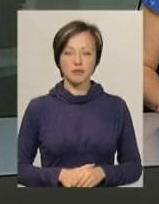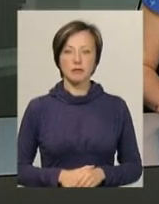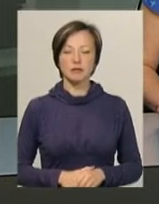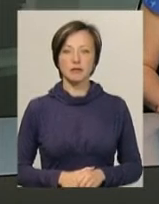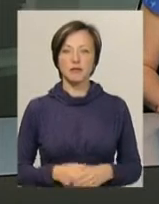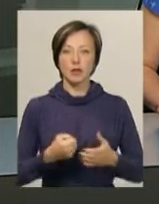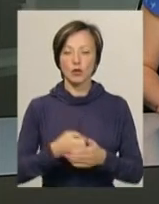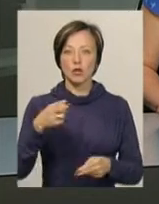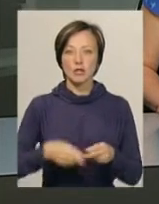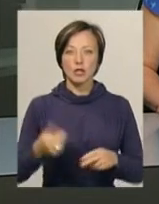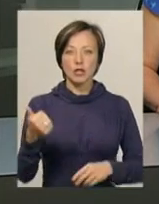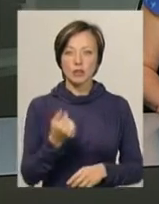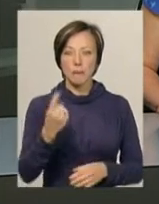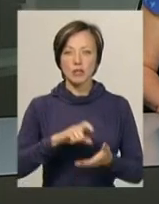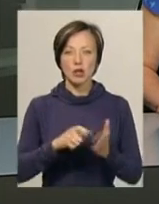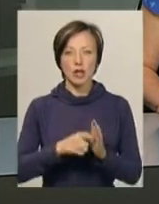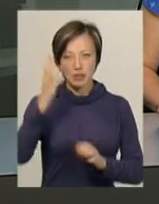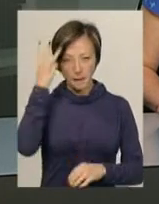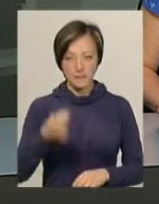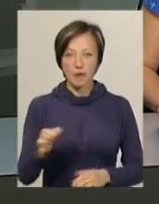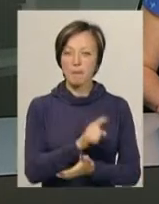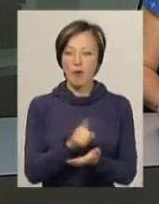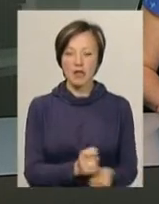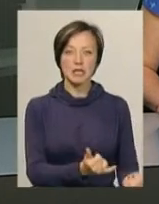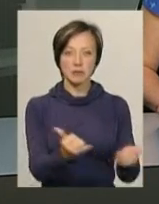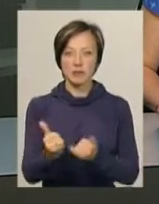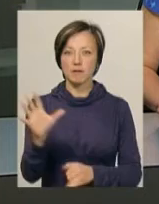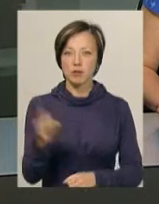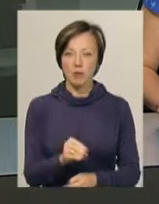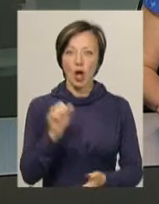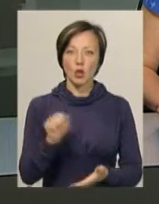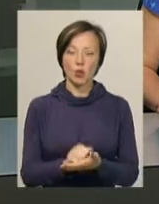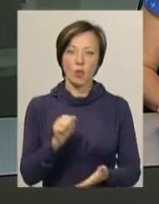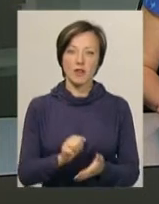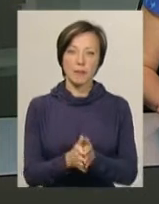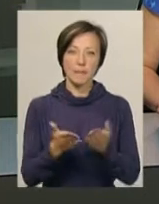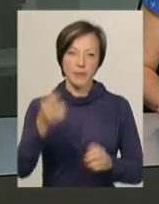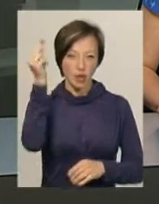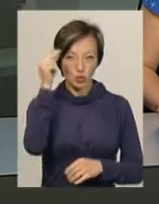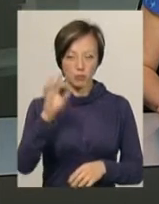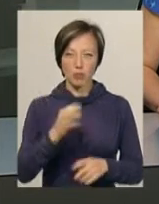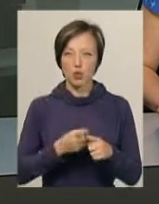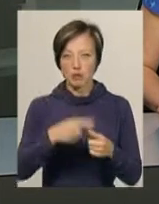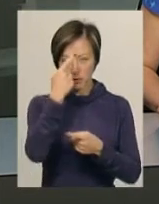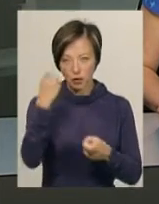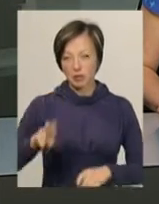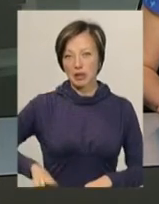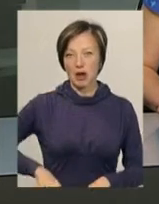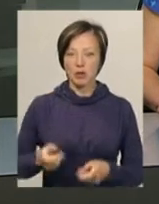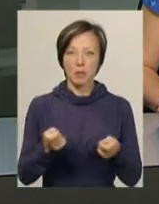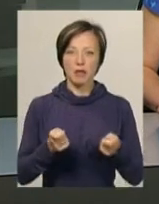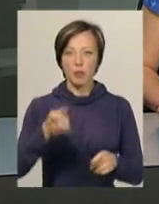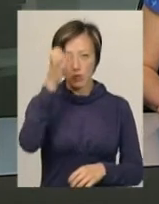До кінця тижня першокласників Хмельниччини повинні забезпечити усіма друкованими підручниками. Про це нам повідомив директор